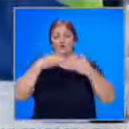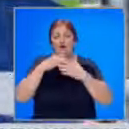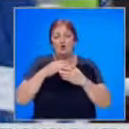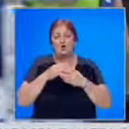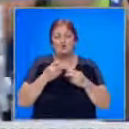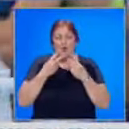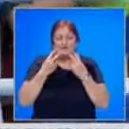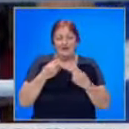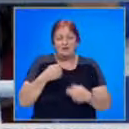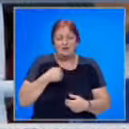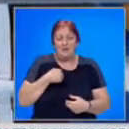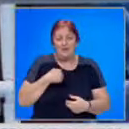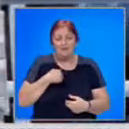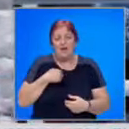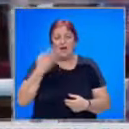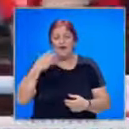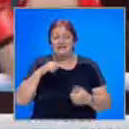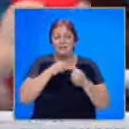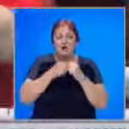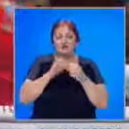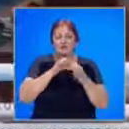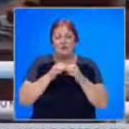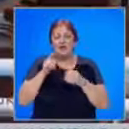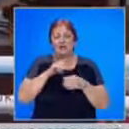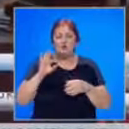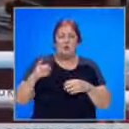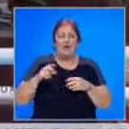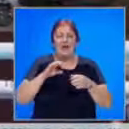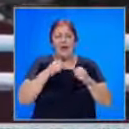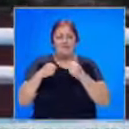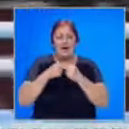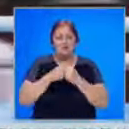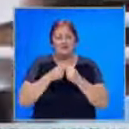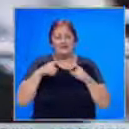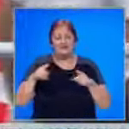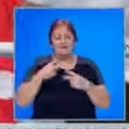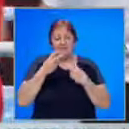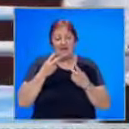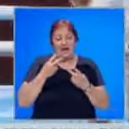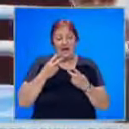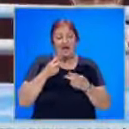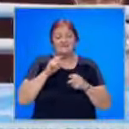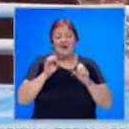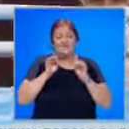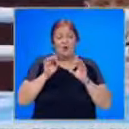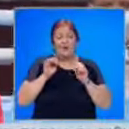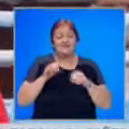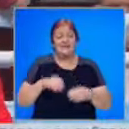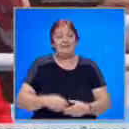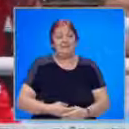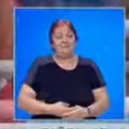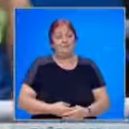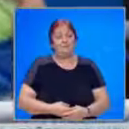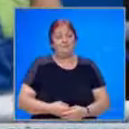серови дали мачове на Олимпиадата, дали предни мачове на противниците. Разучава ги идеално. На мен ми идва информацията готова в